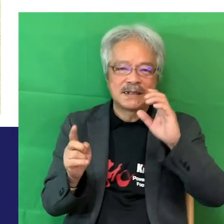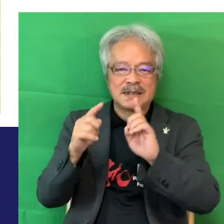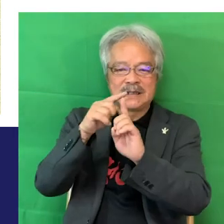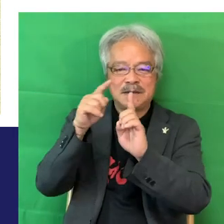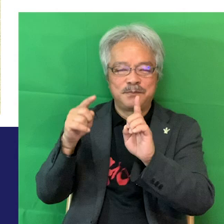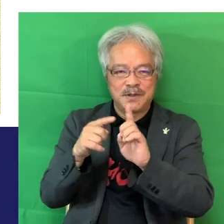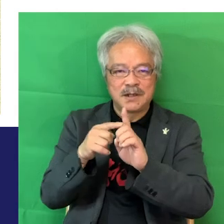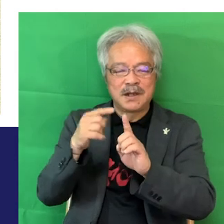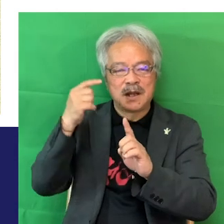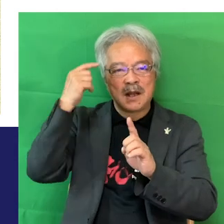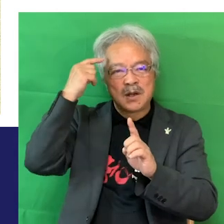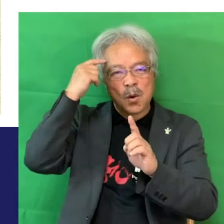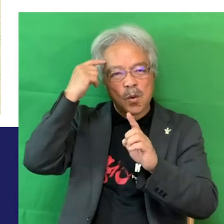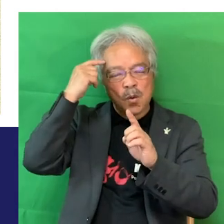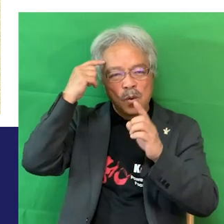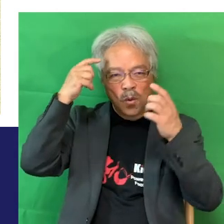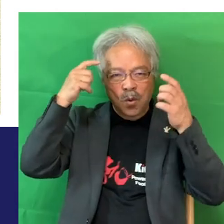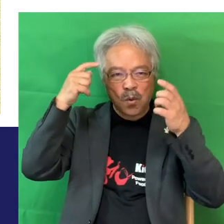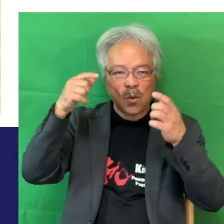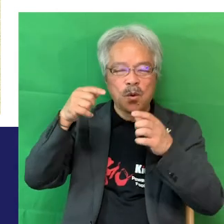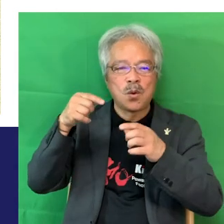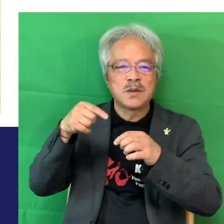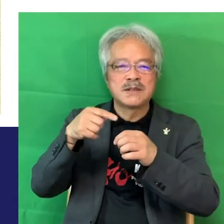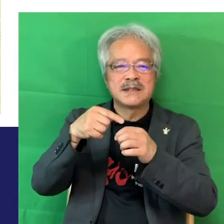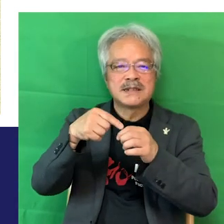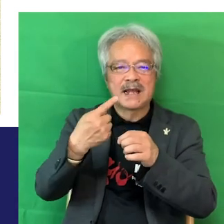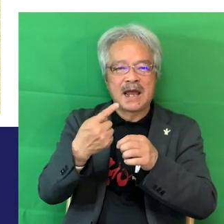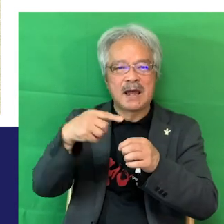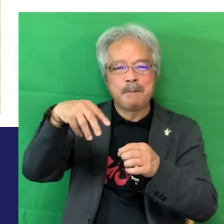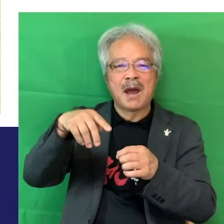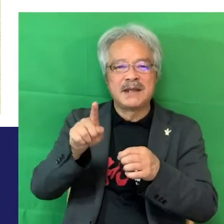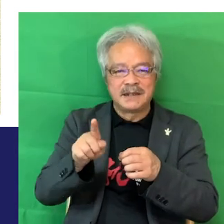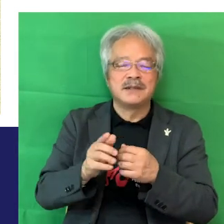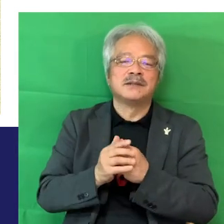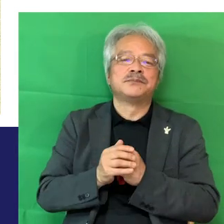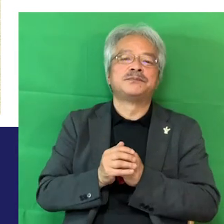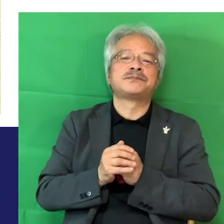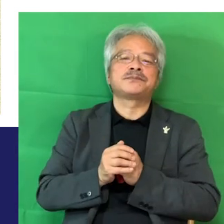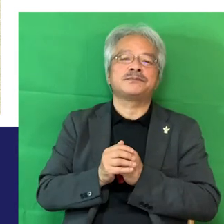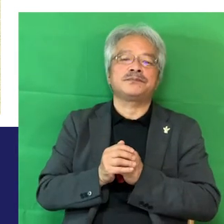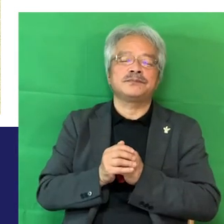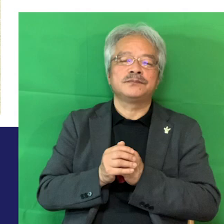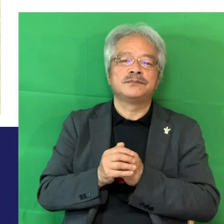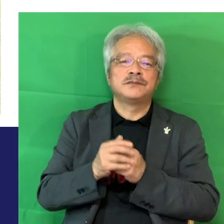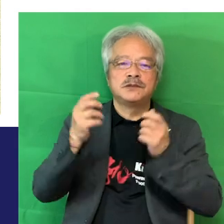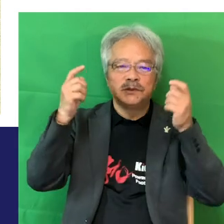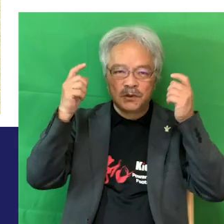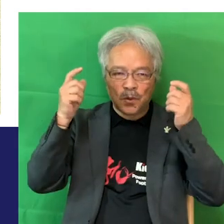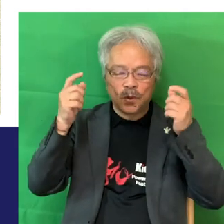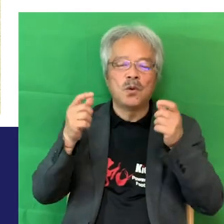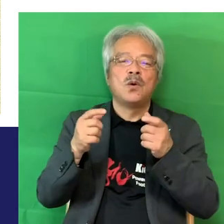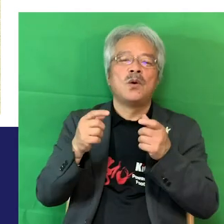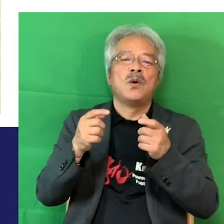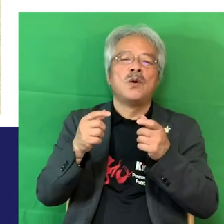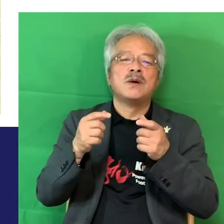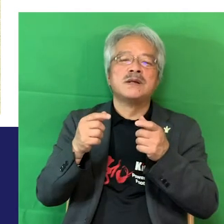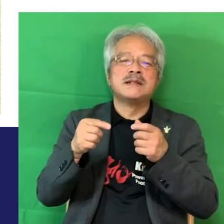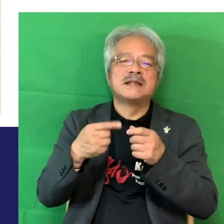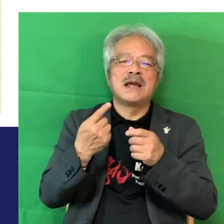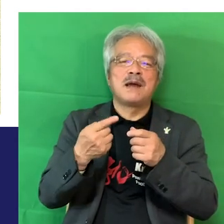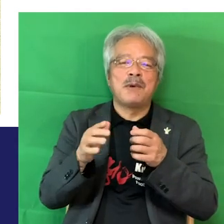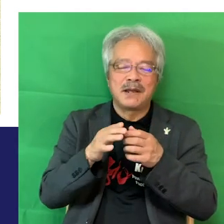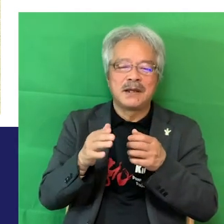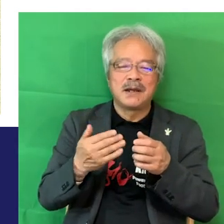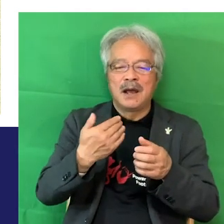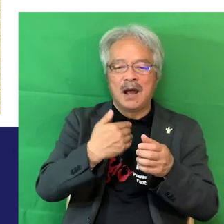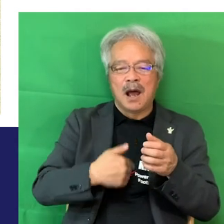分からないですもんね分からないですも写だけだとねやっぱりこう脳線麻痺の人たちはこれ脳線麻痺の選手の皆さん体半分が